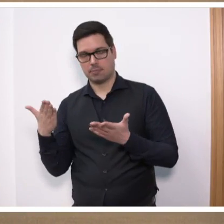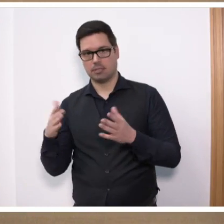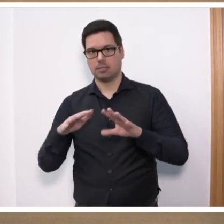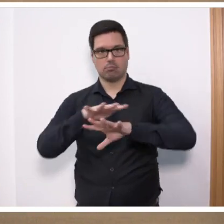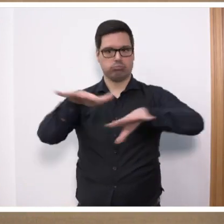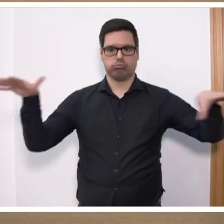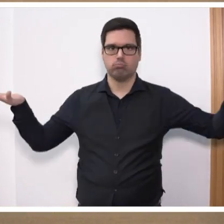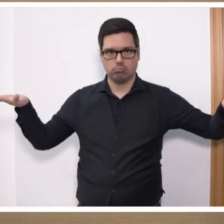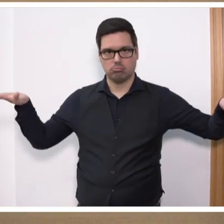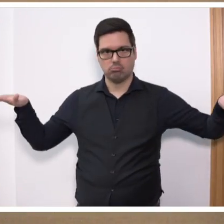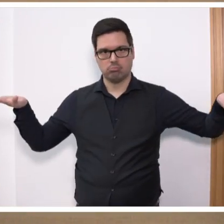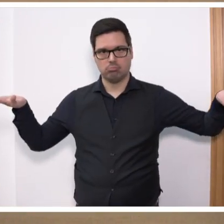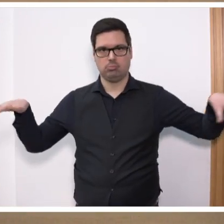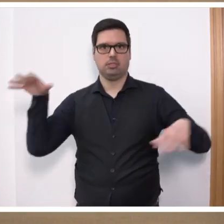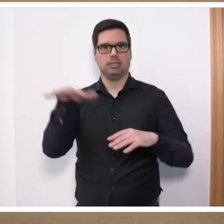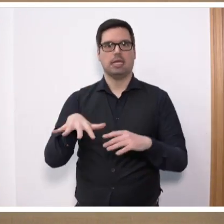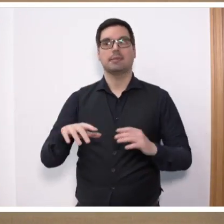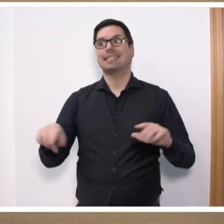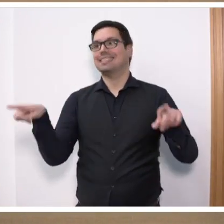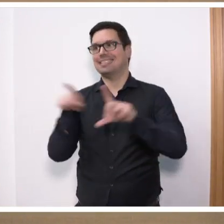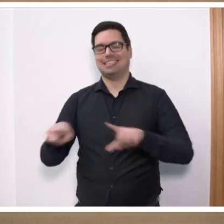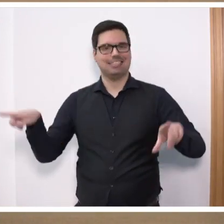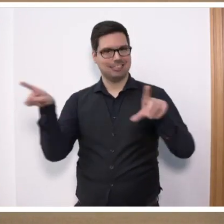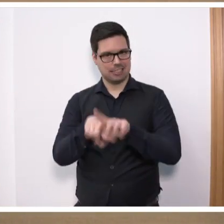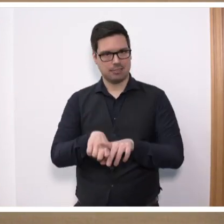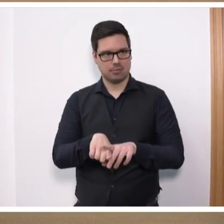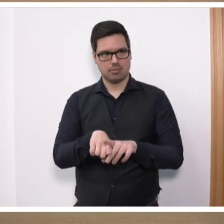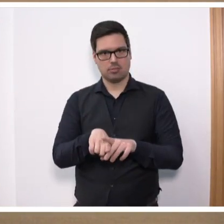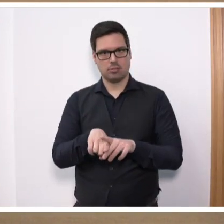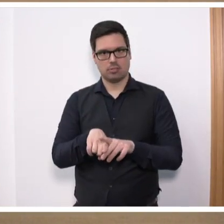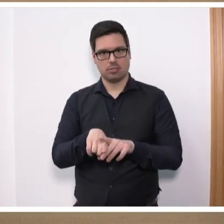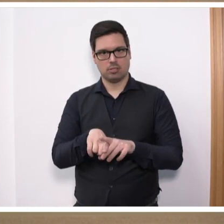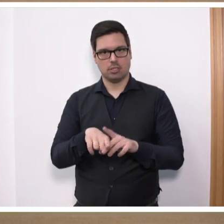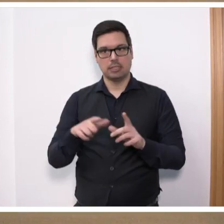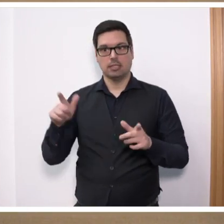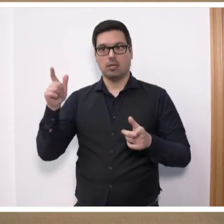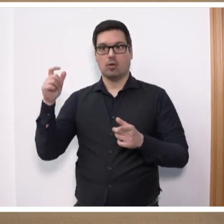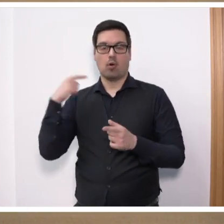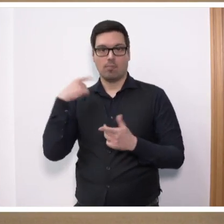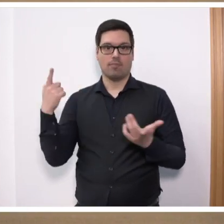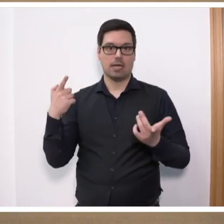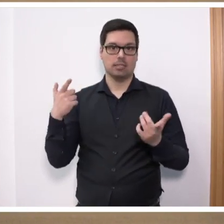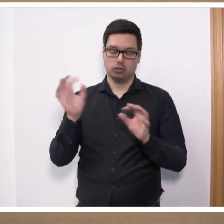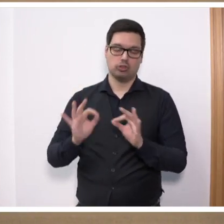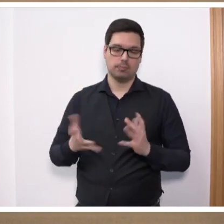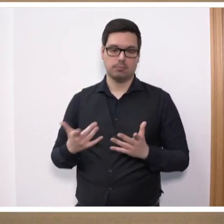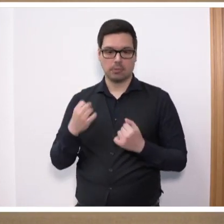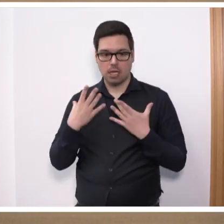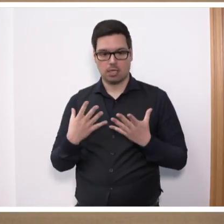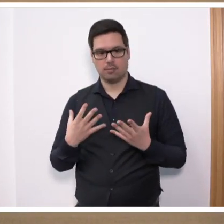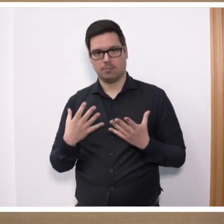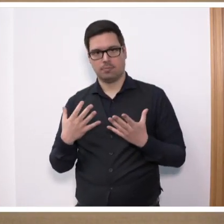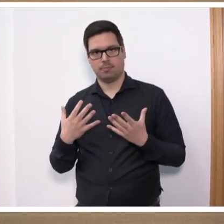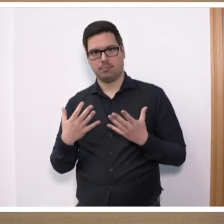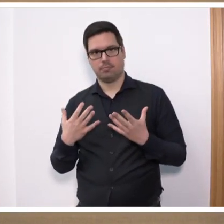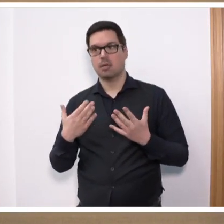ist hier weit. Was da aber gleich bleibt, sind die unschuldigen Opfer, was das Wort Opfer ja eigentlich schon beinhaltet. Ob